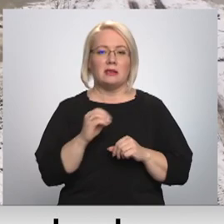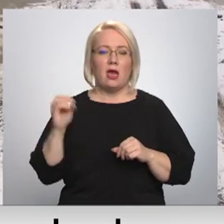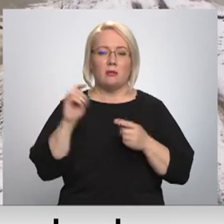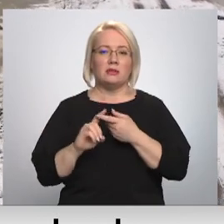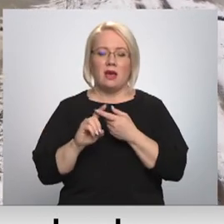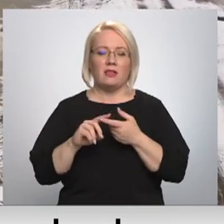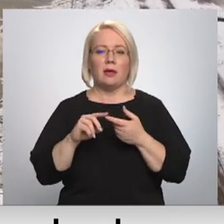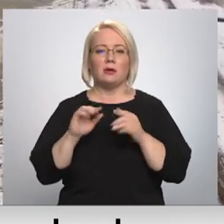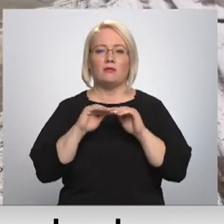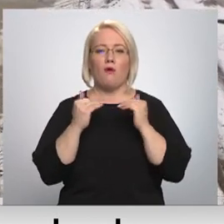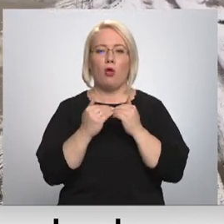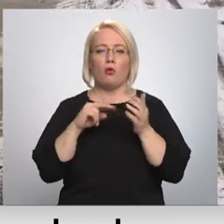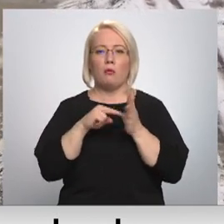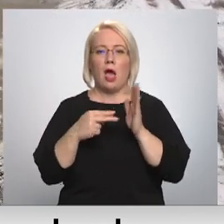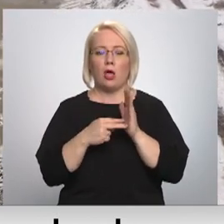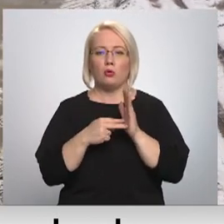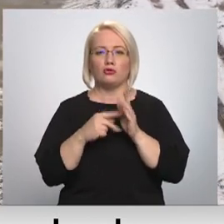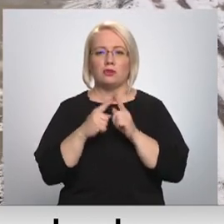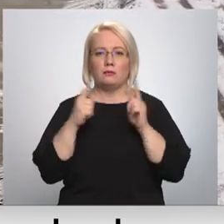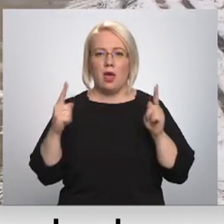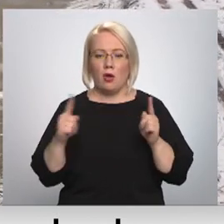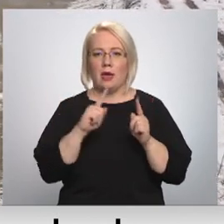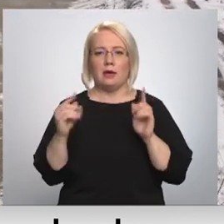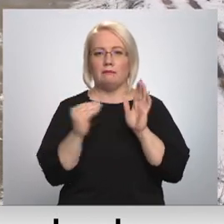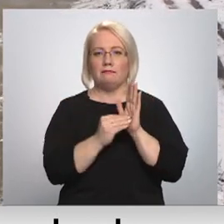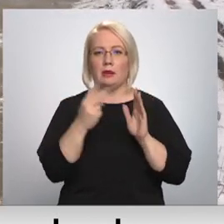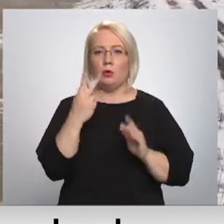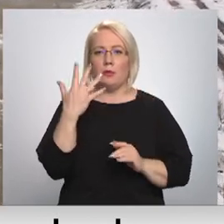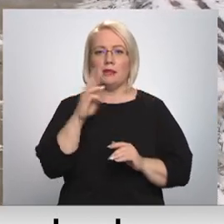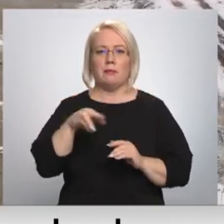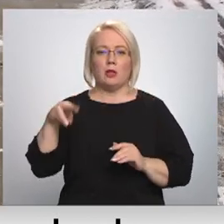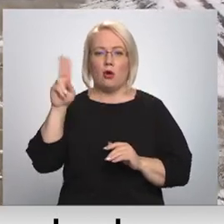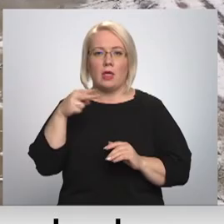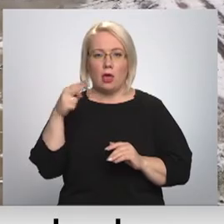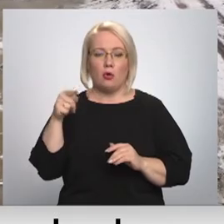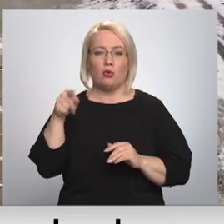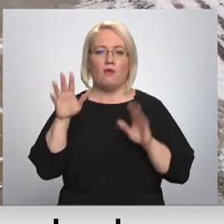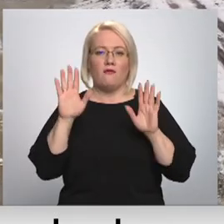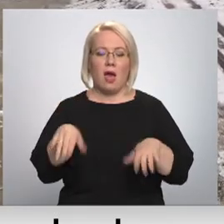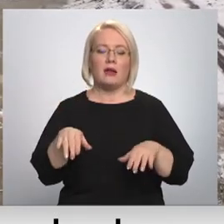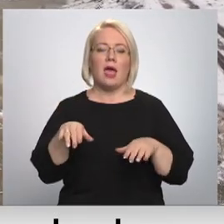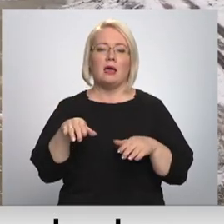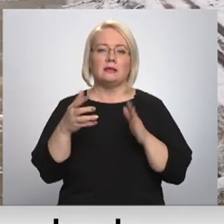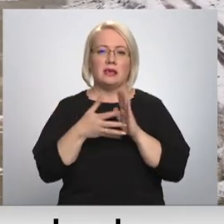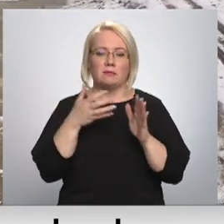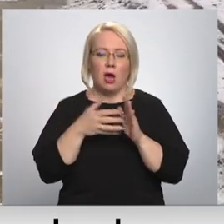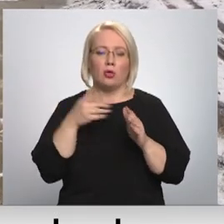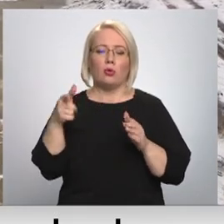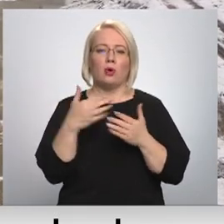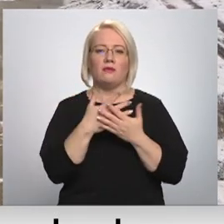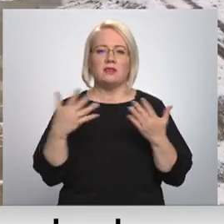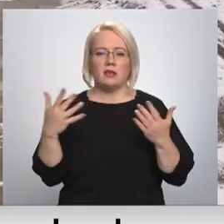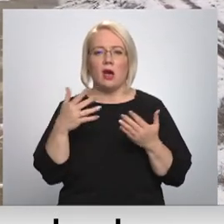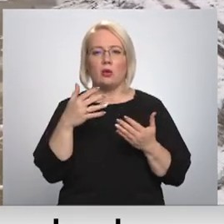plānošanas periodā izīmēta 25 miljonu eiro, ko varēs izmantot arī notikūdiņu dūņu sanācijas pasākumu